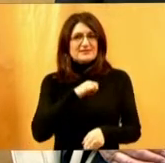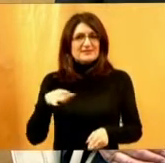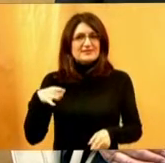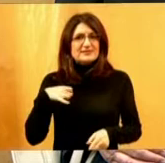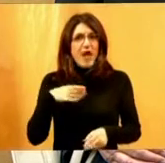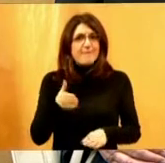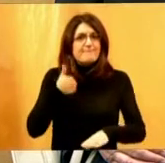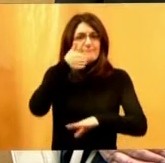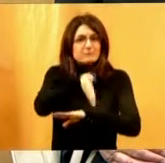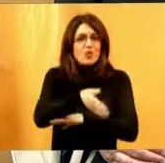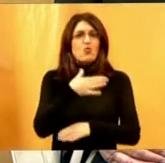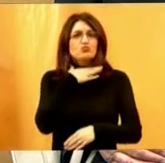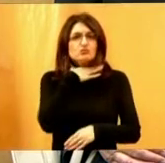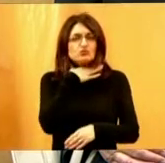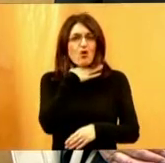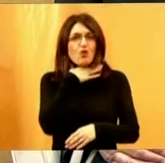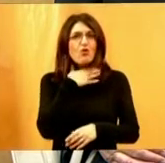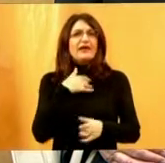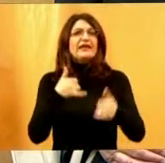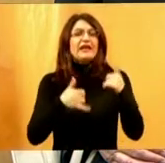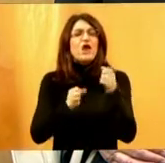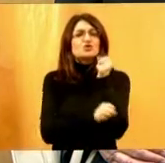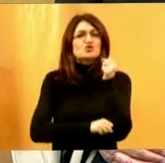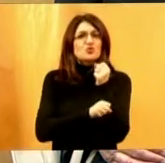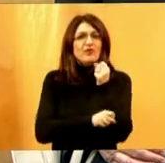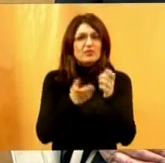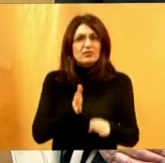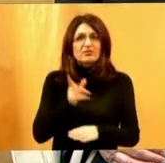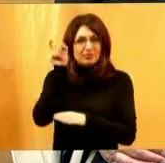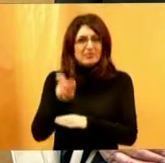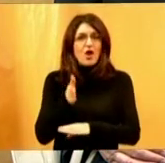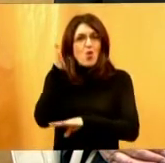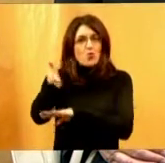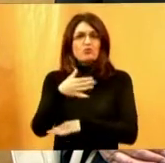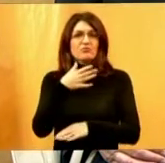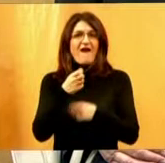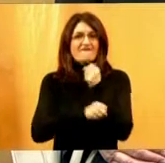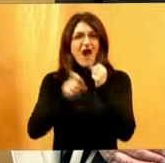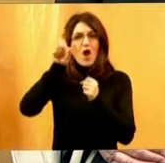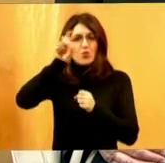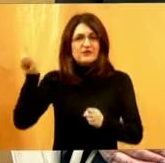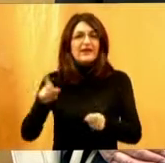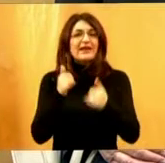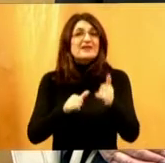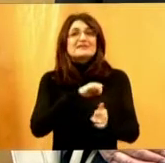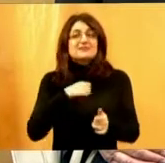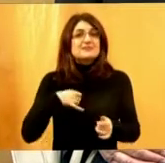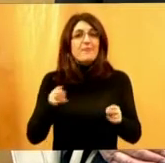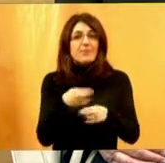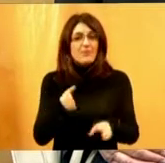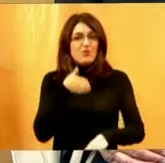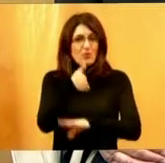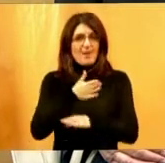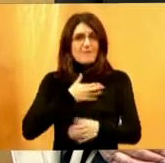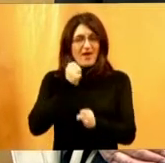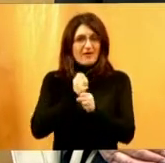doći u školu ili studenti na fakultet, ukoliko ne možemo doći samostalno na radno mjesto,